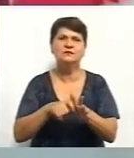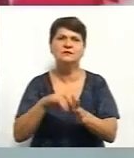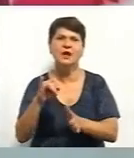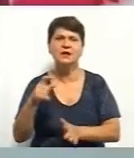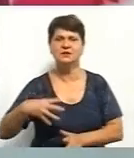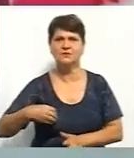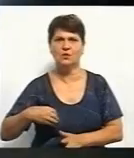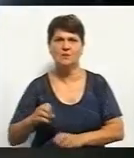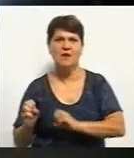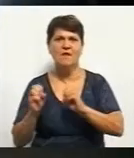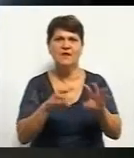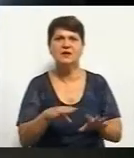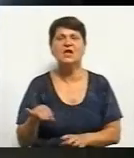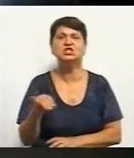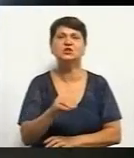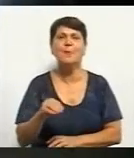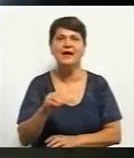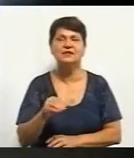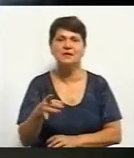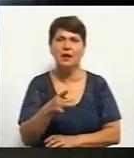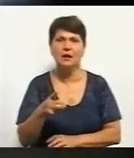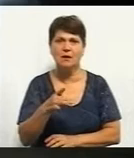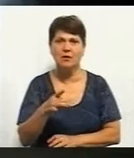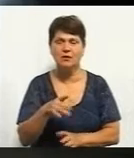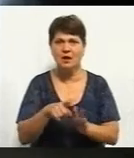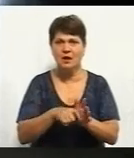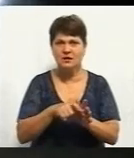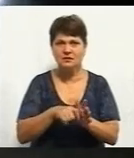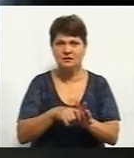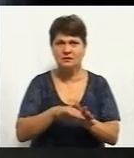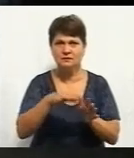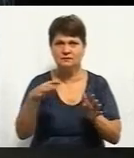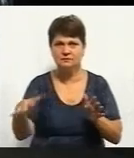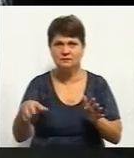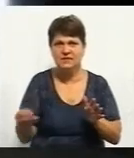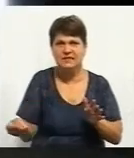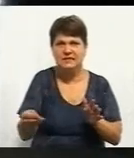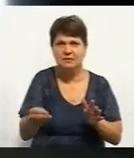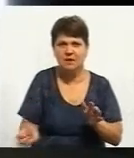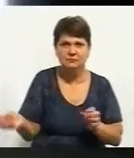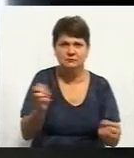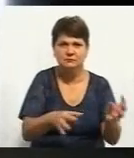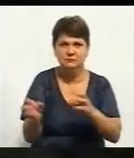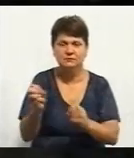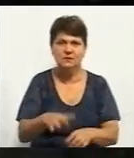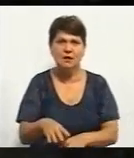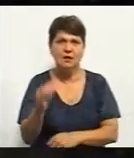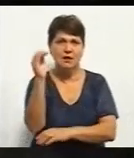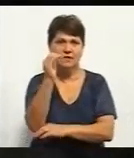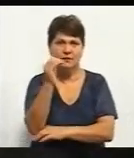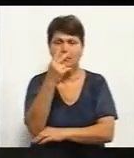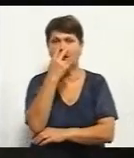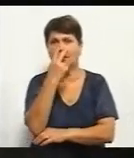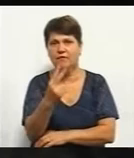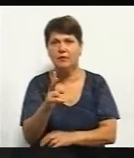викинули у Ожмаринському районі, після чого сміттєзвалище засипали землею. На відео, яке Суспільному надали право охоронців, видно,